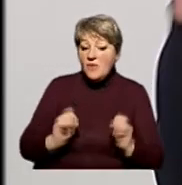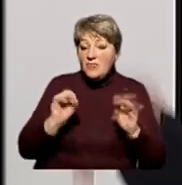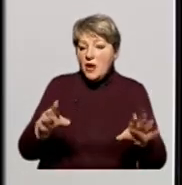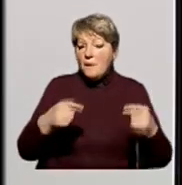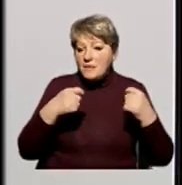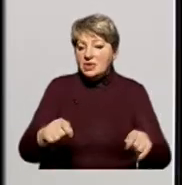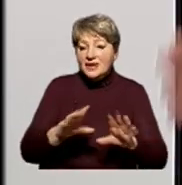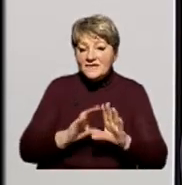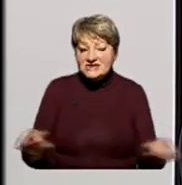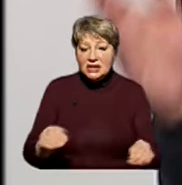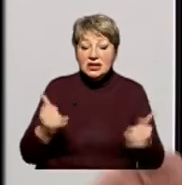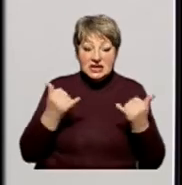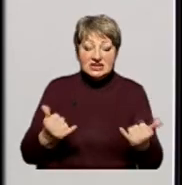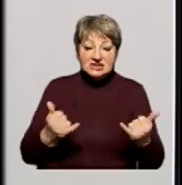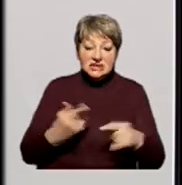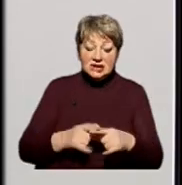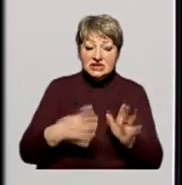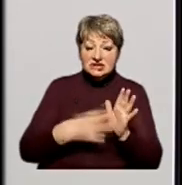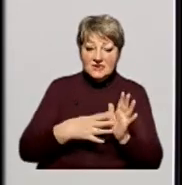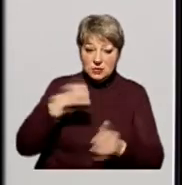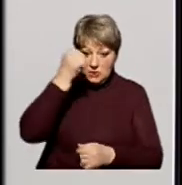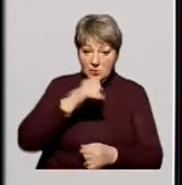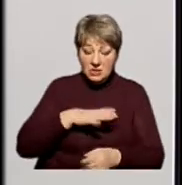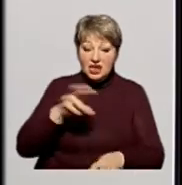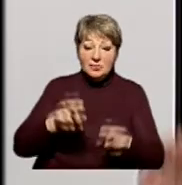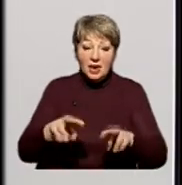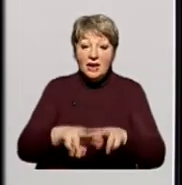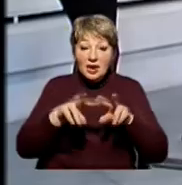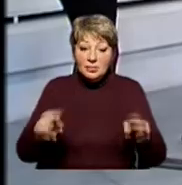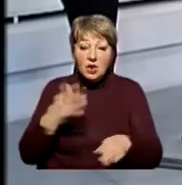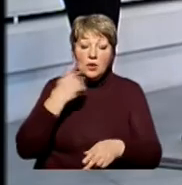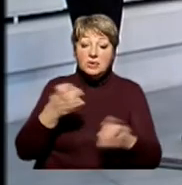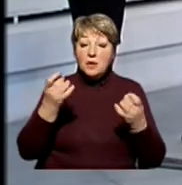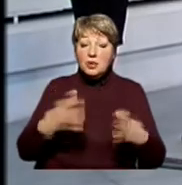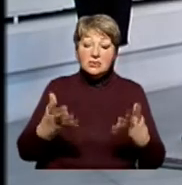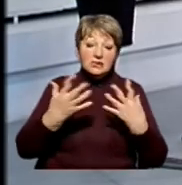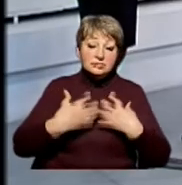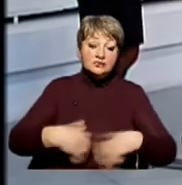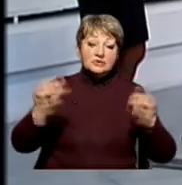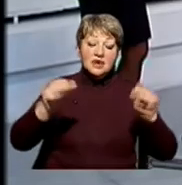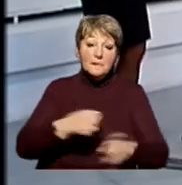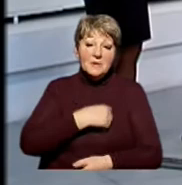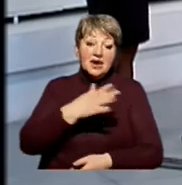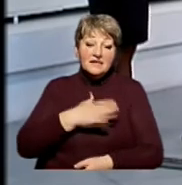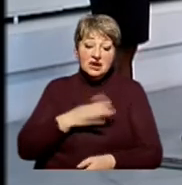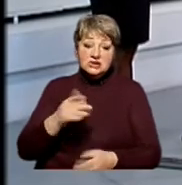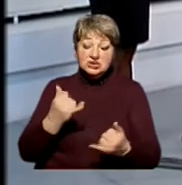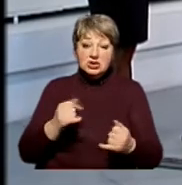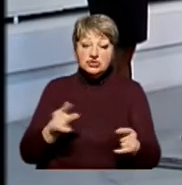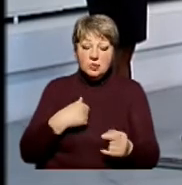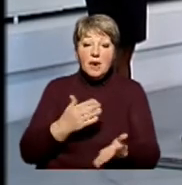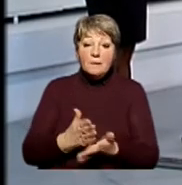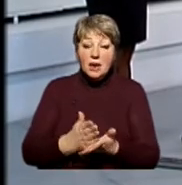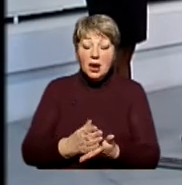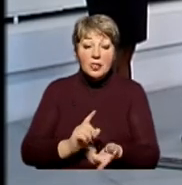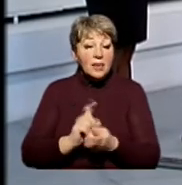продати і все. І зараз це в 90-х роках було з підприємствами, коли просто це вся так звана приватизація призвела до того, що ми зараз маємо.